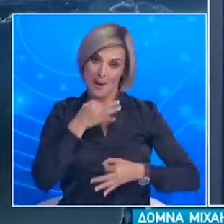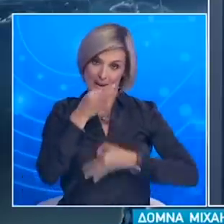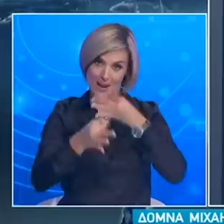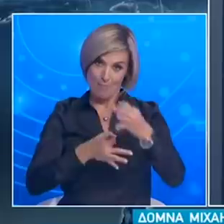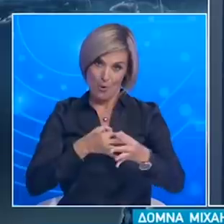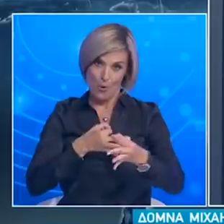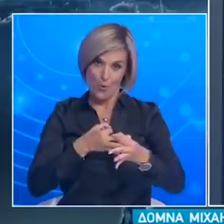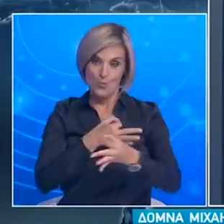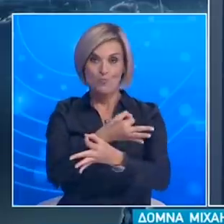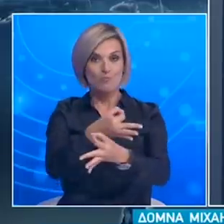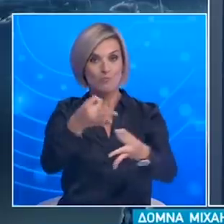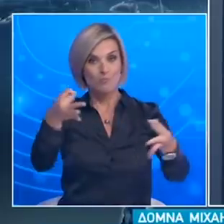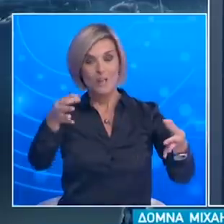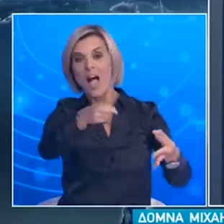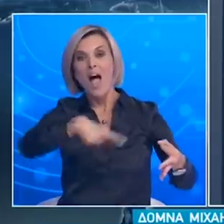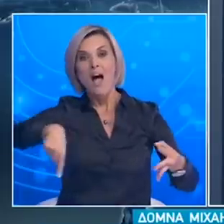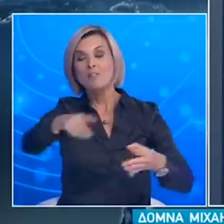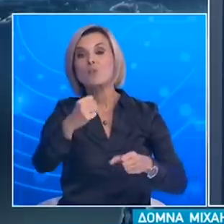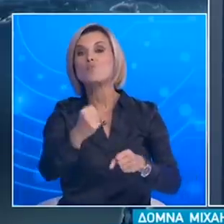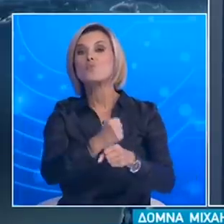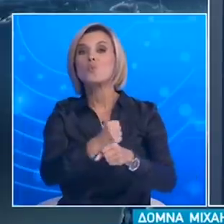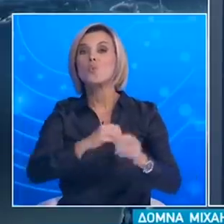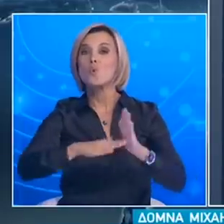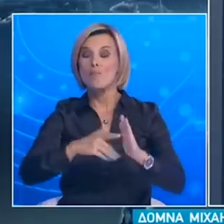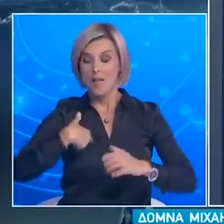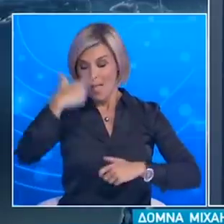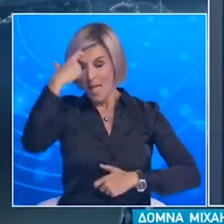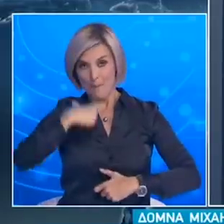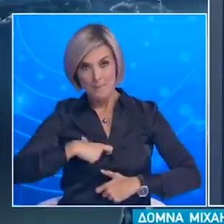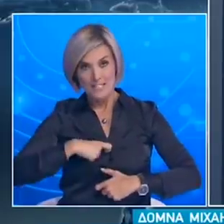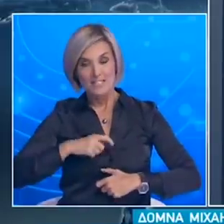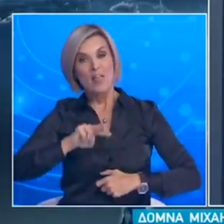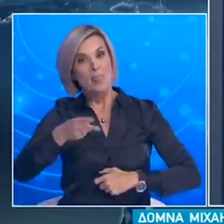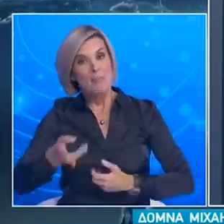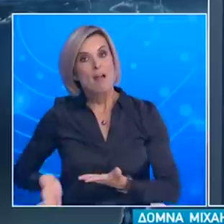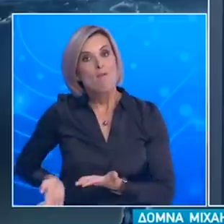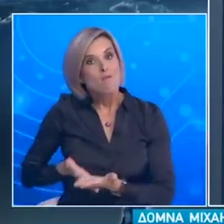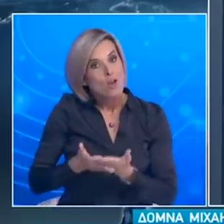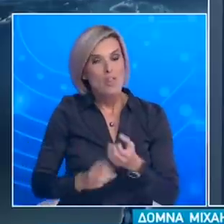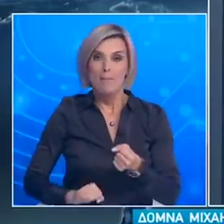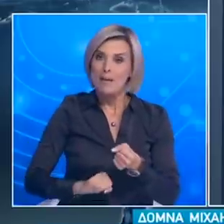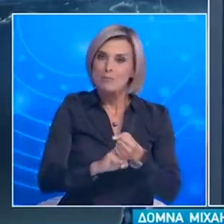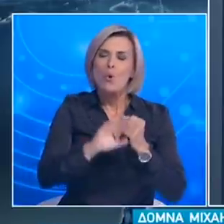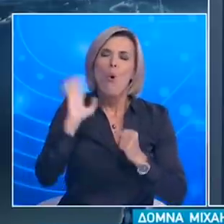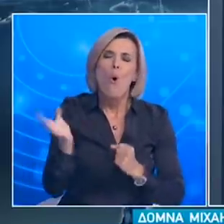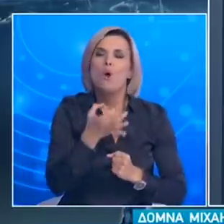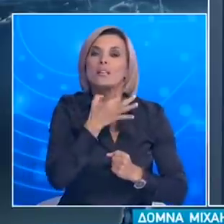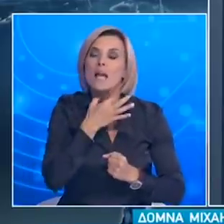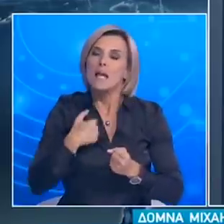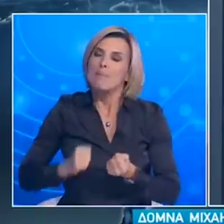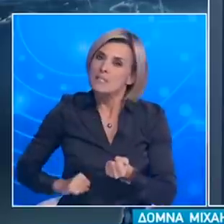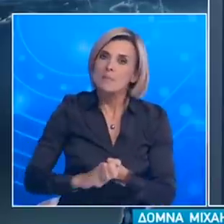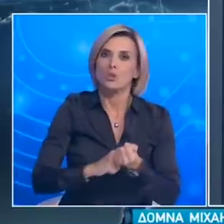κλείσω απευθυνόμενοι και πάλι σε αυτούς Είμαστε εδώ, είμαστε δίπλα σας Θα κάνουμε ό,τι χρειαστεί για να σας